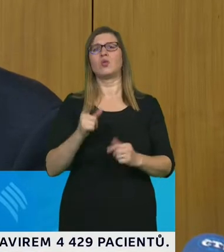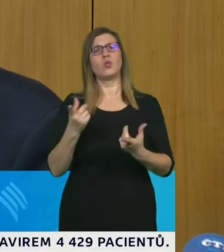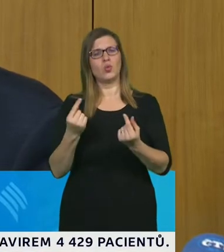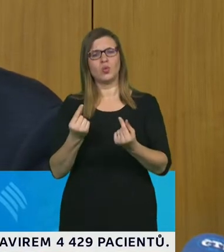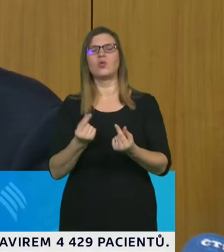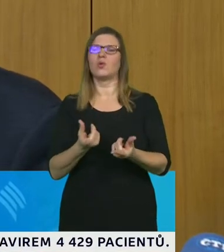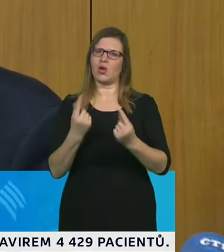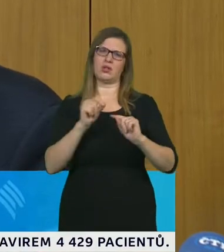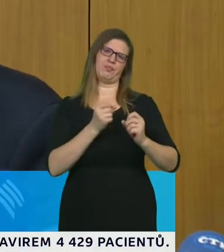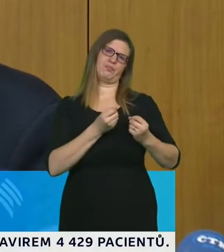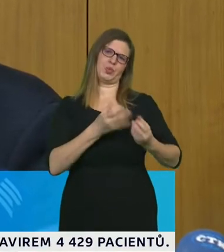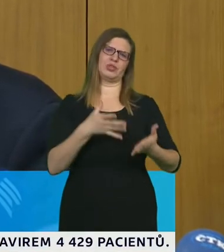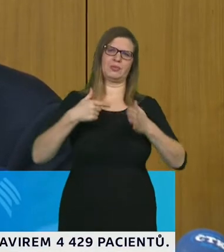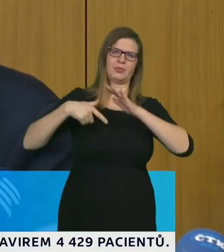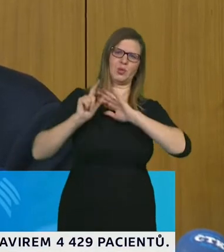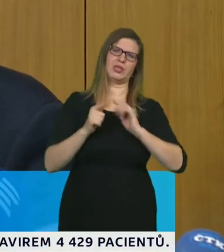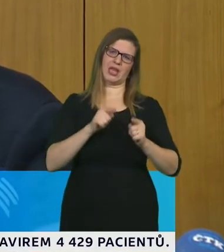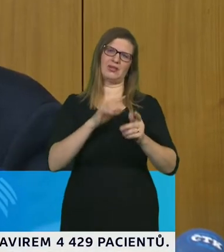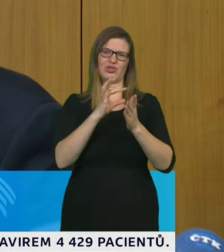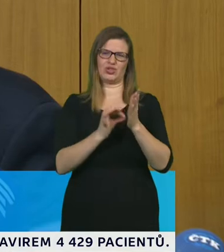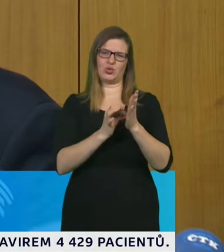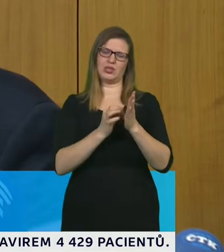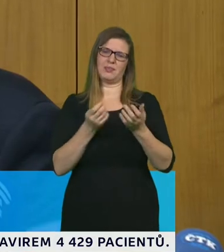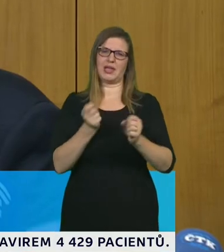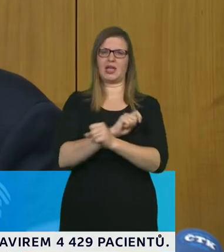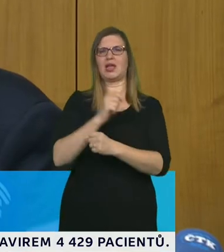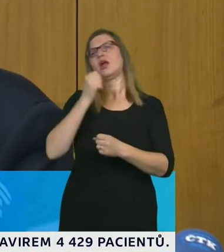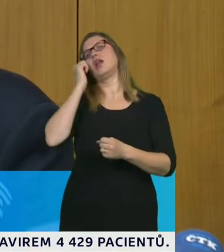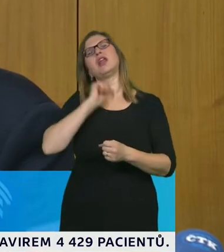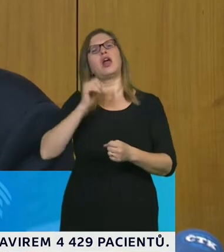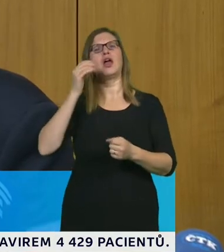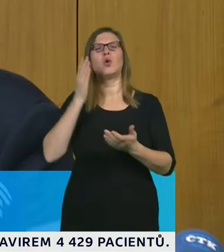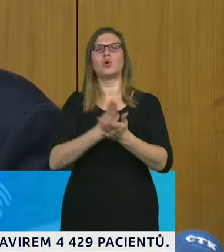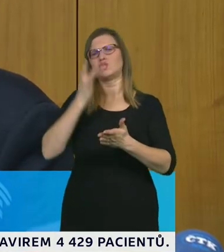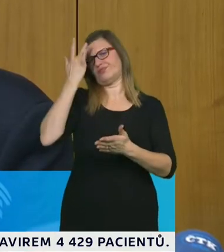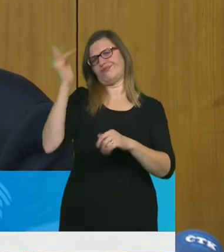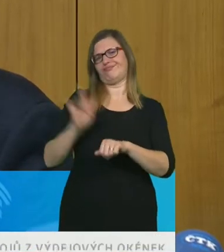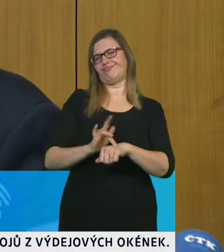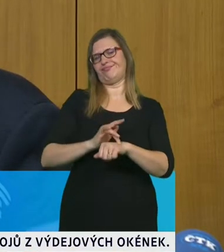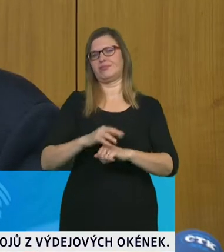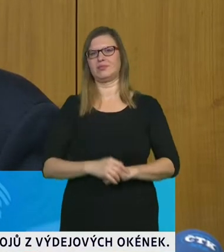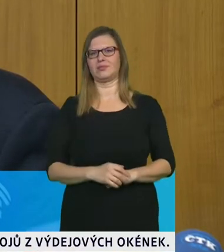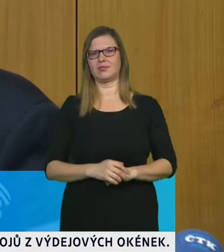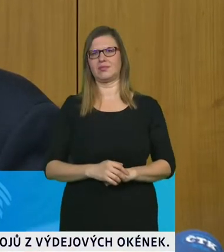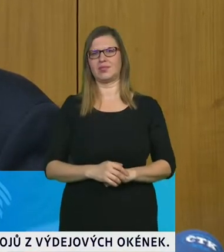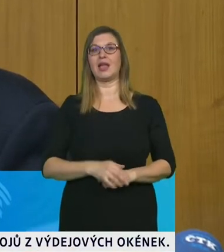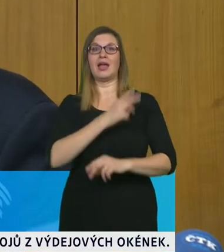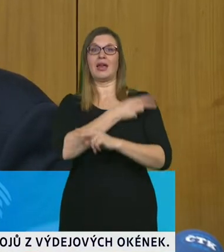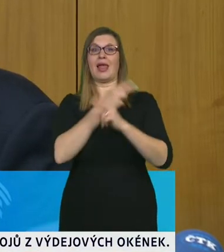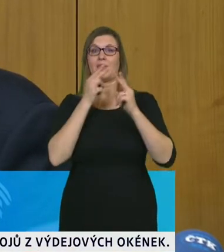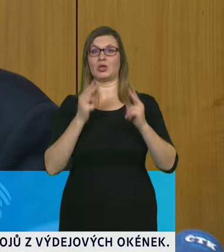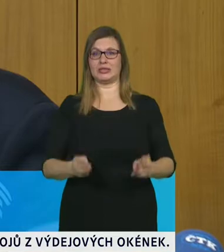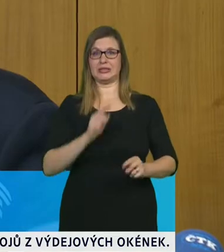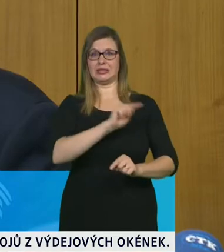se mění ta situace ve společnosti. Situace v nemocnicích je sice zatím stabilizovaná ale